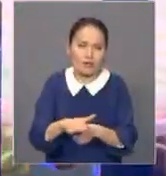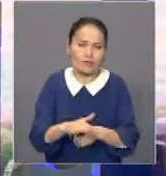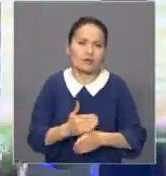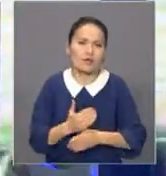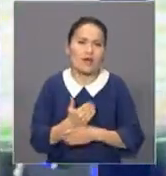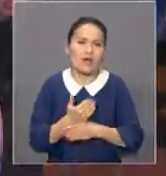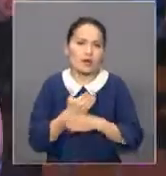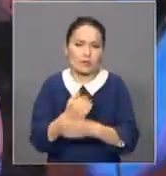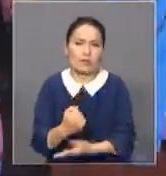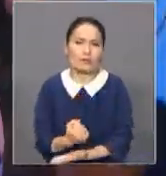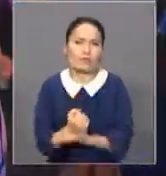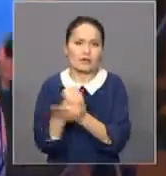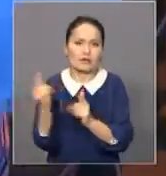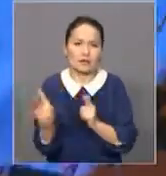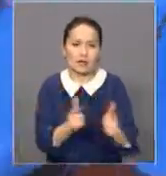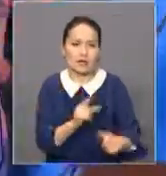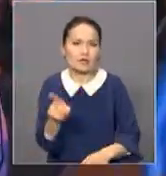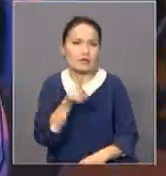қатысушылар.